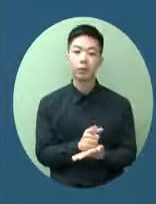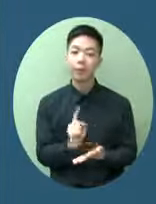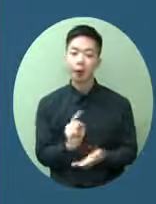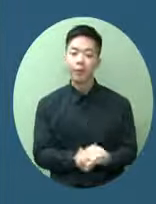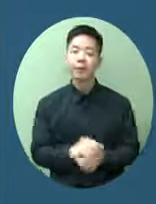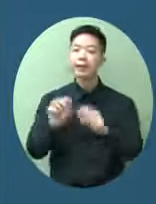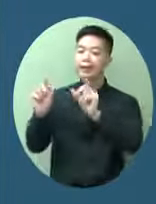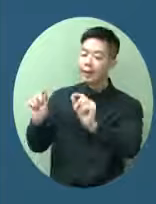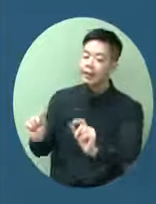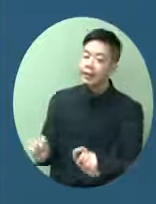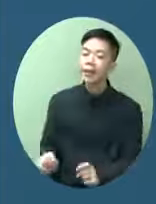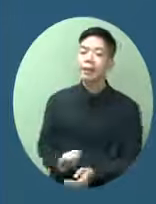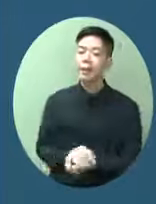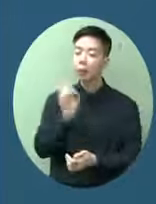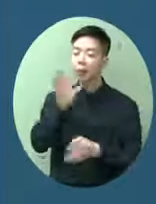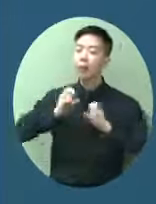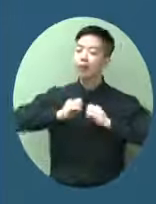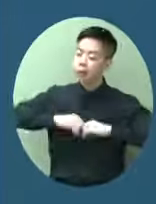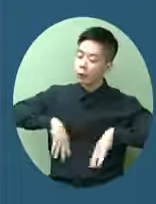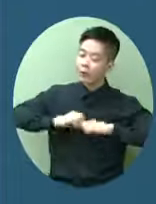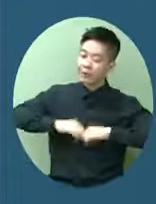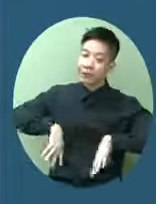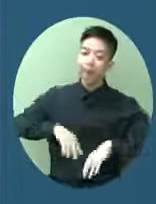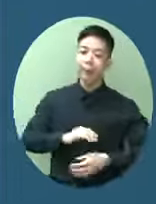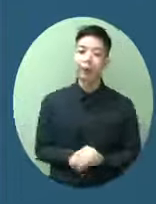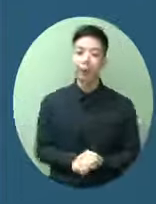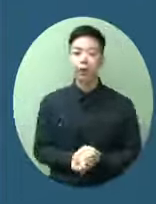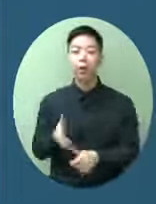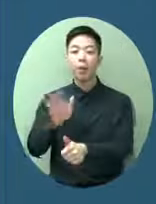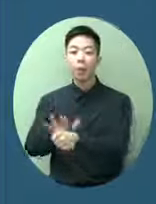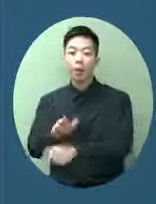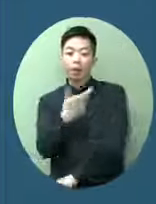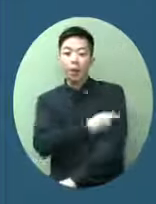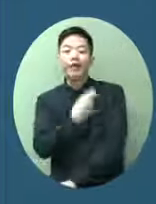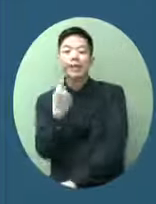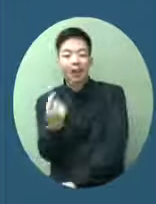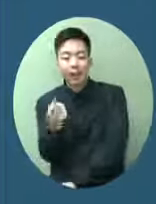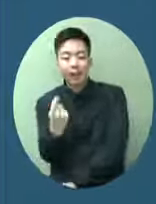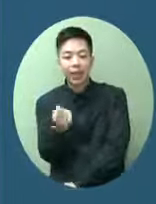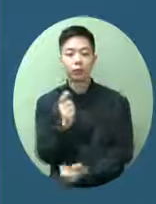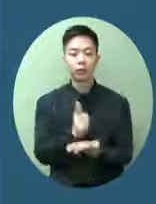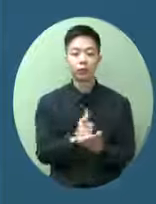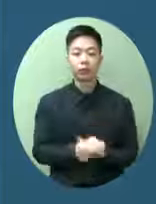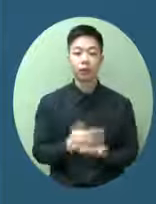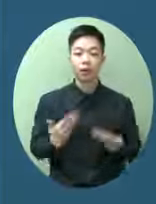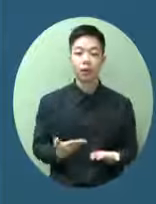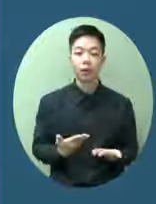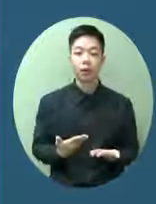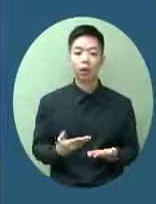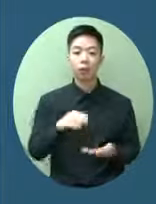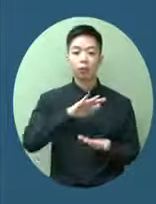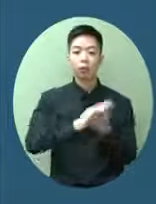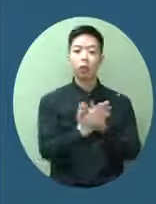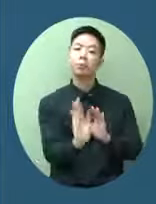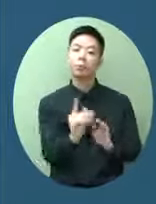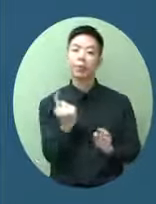他們放心也要他們覺得方便所以現在我們除了有即日醜有外展